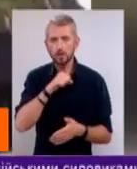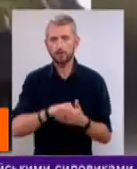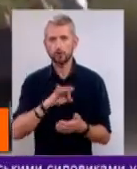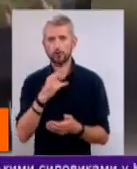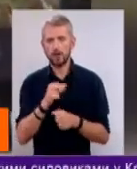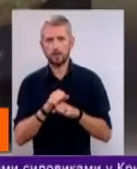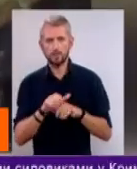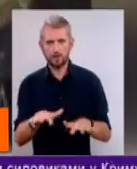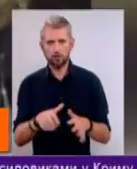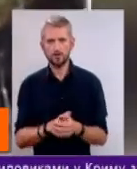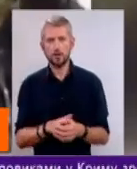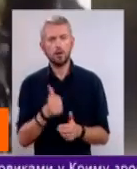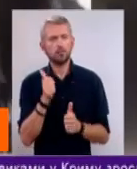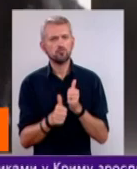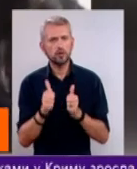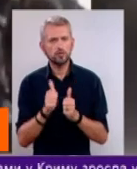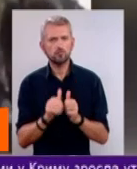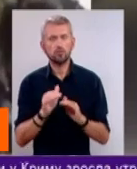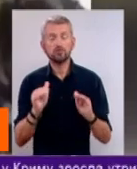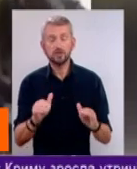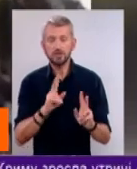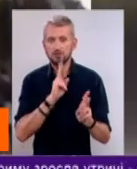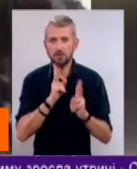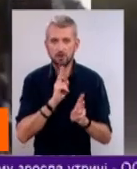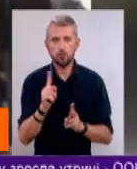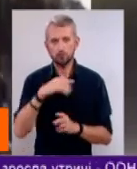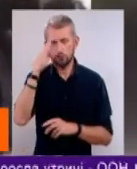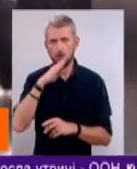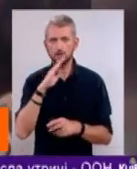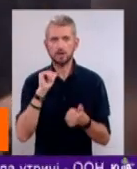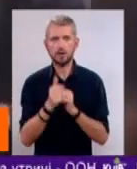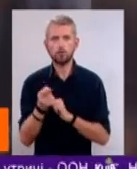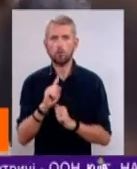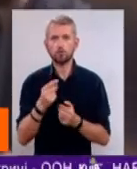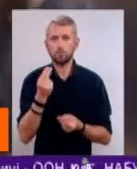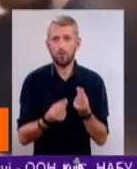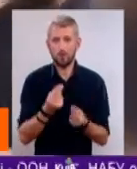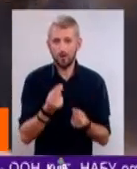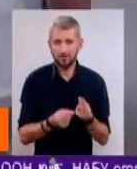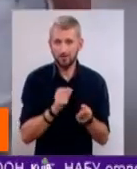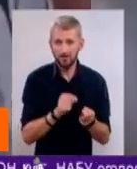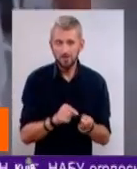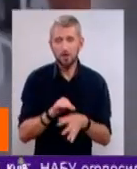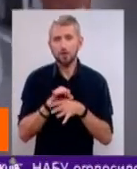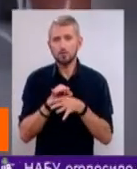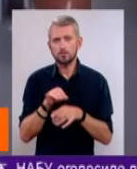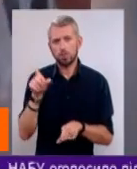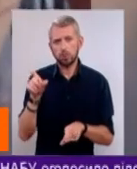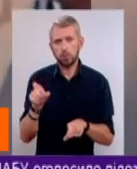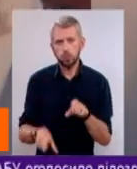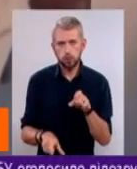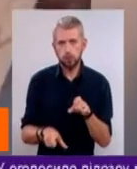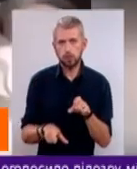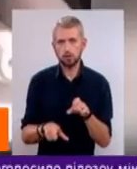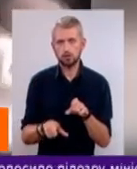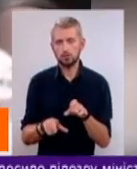соціальних мереж. Тедалі частіше діти. Діти нарікають, що батьки замість того, щоб погратися з ними, проводять занадто багато